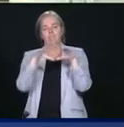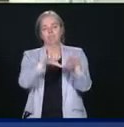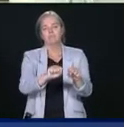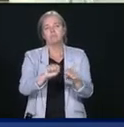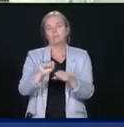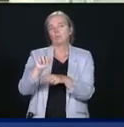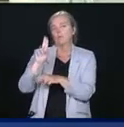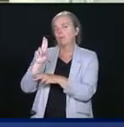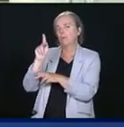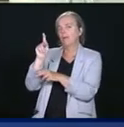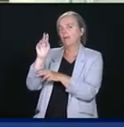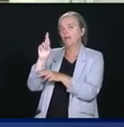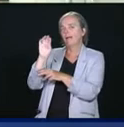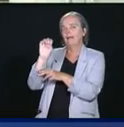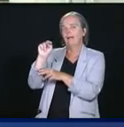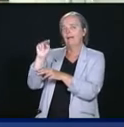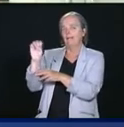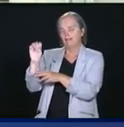Merci.